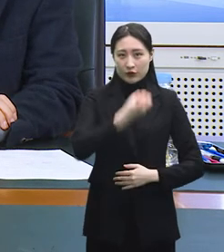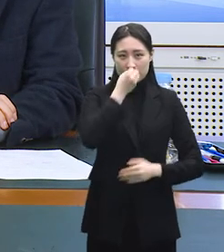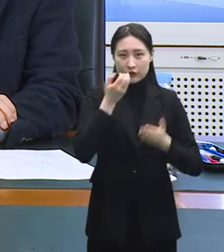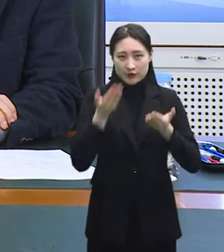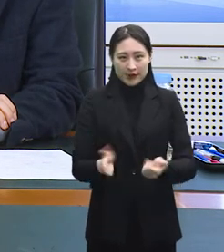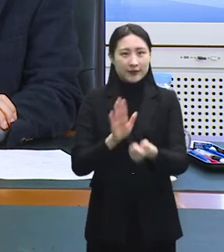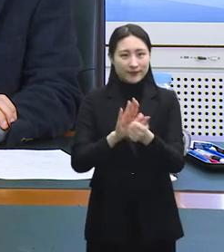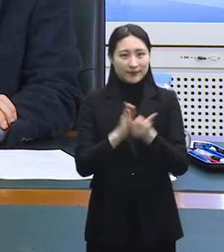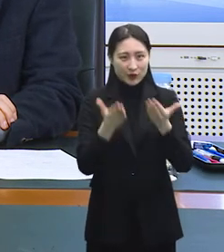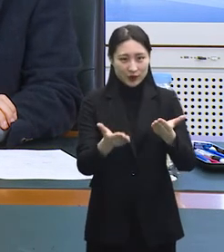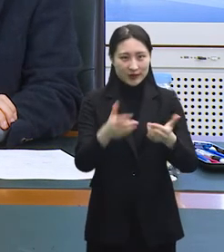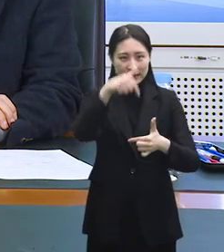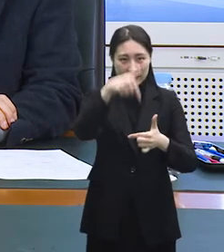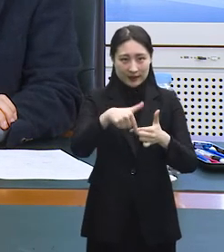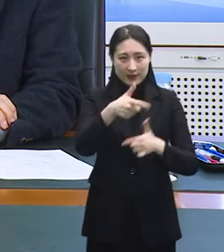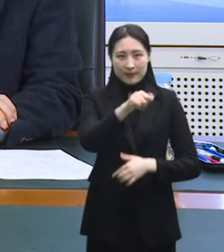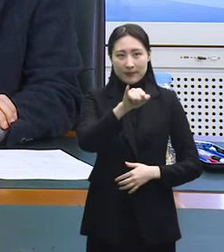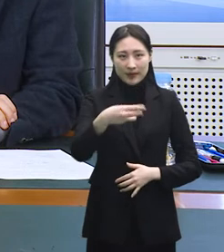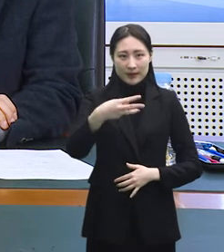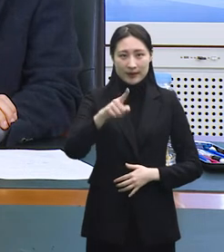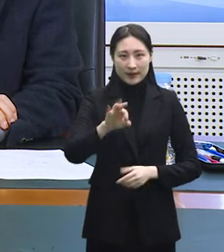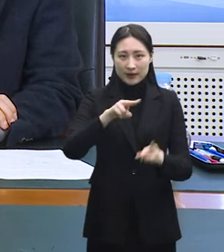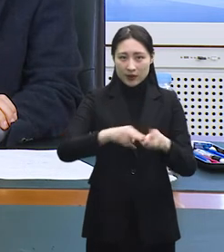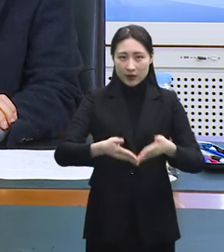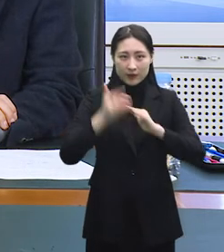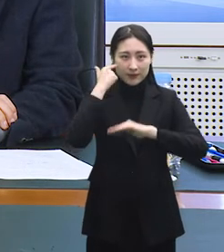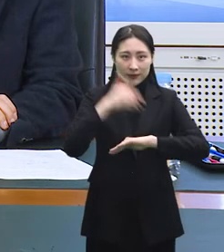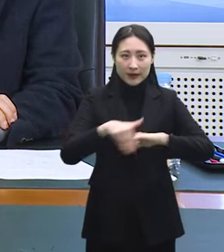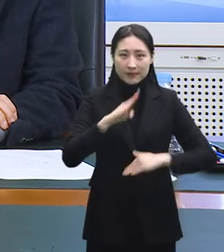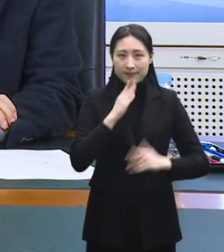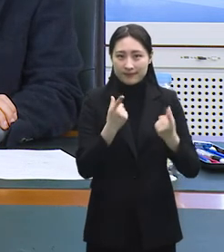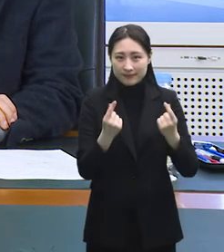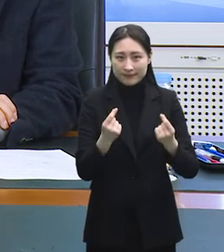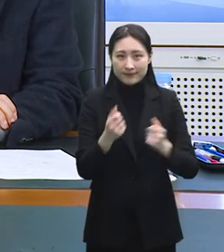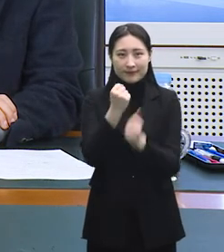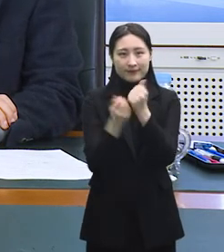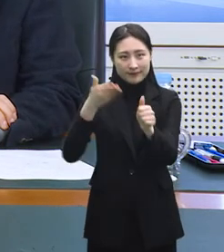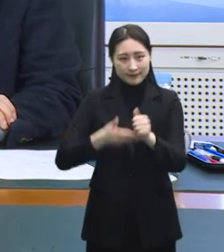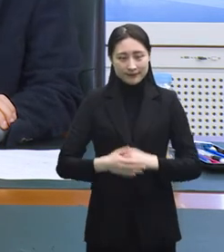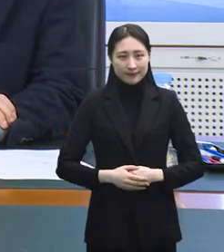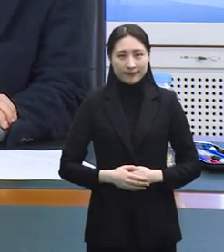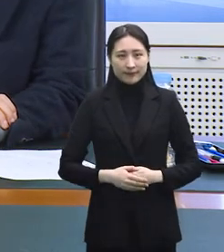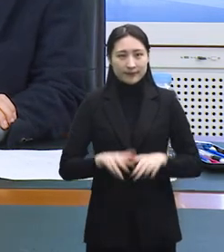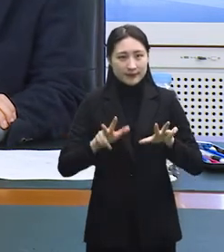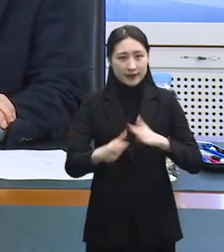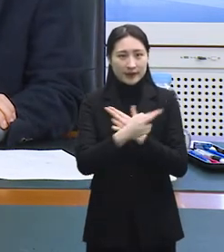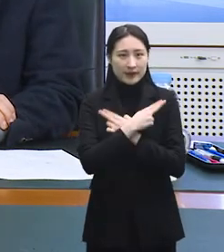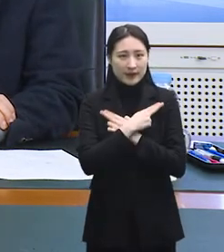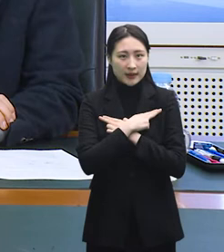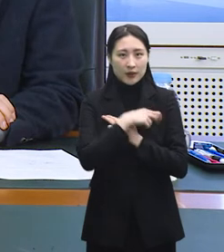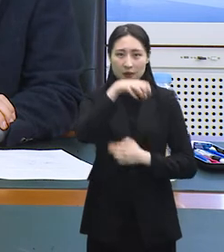강남 힐링센터를 건립할 예정인데 동장님께서 자세한 계획을 설명해 주시죠. 네, 현재